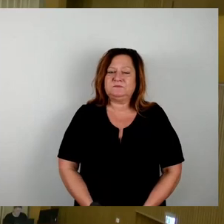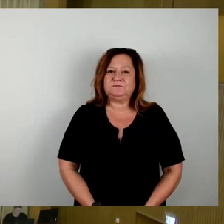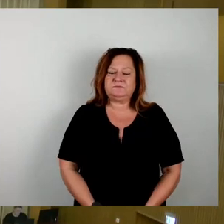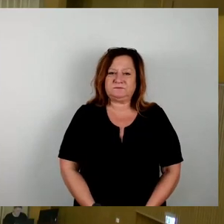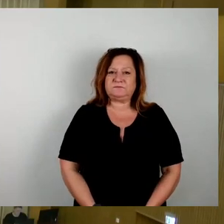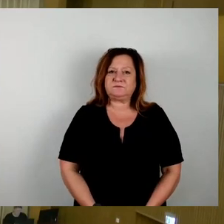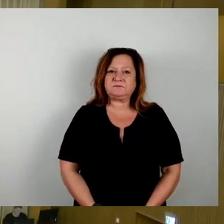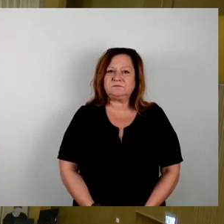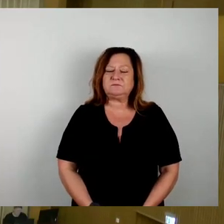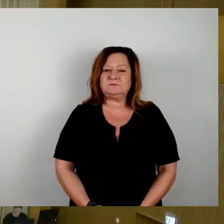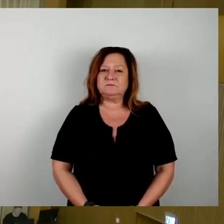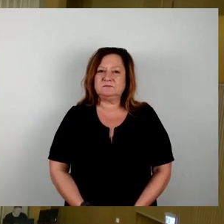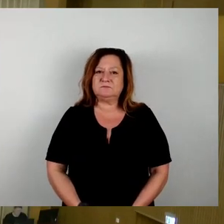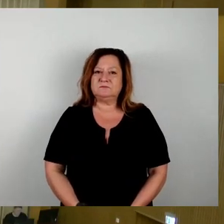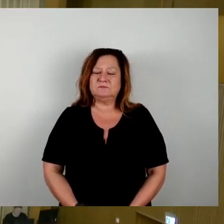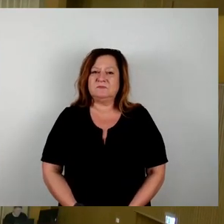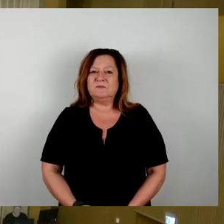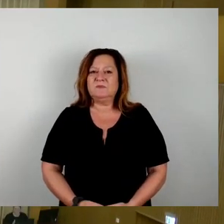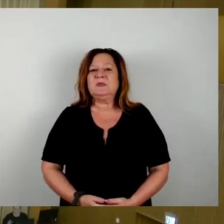Als nächstes, Bündnis 90 die Kuhin, Herr Dr. Deppe.